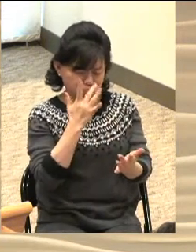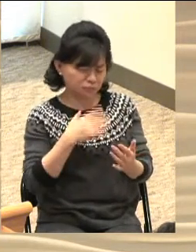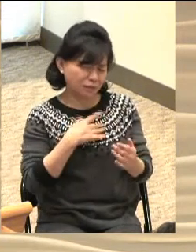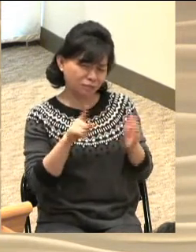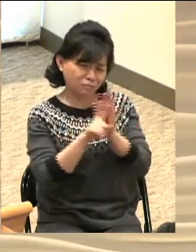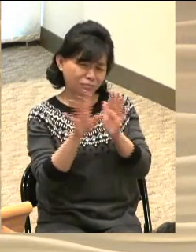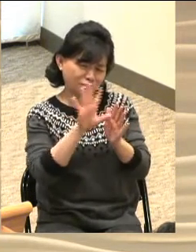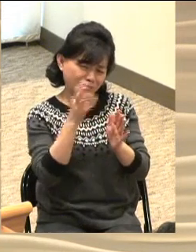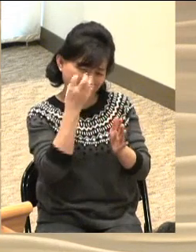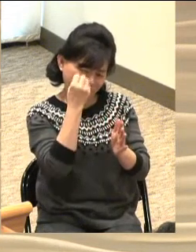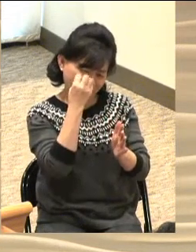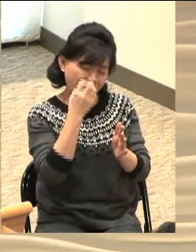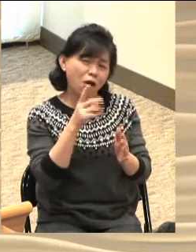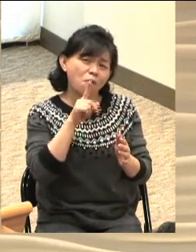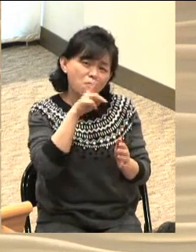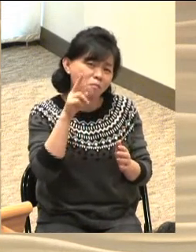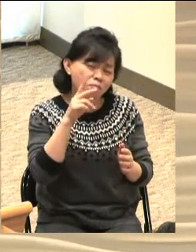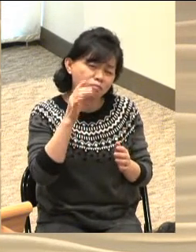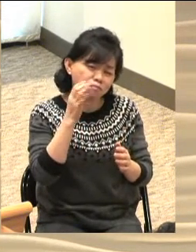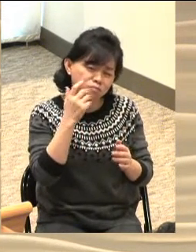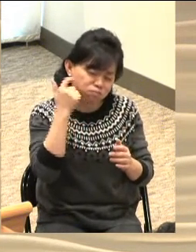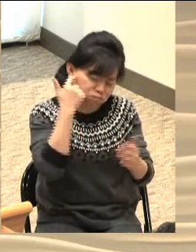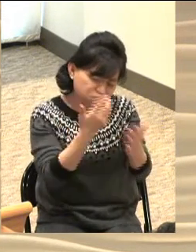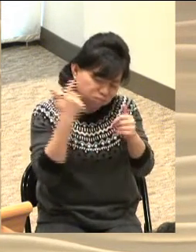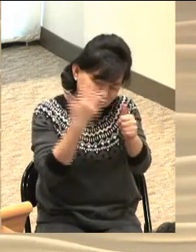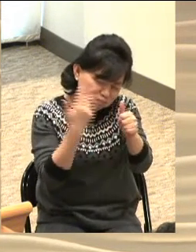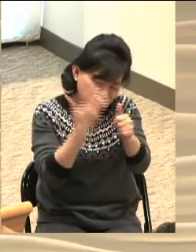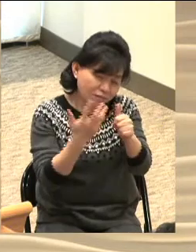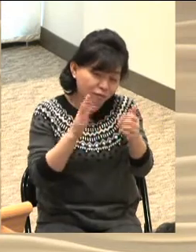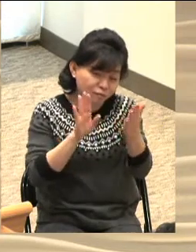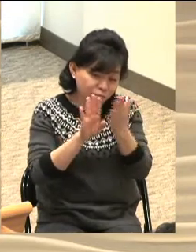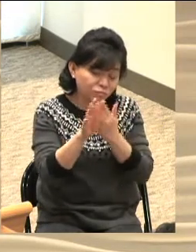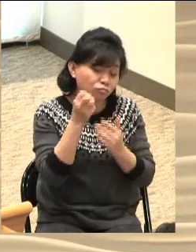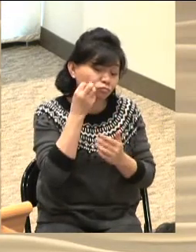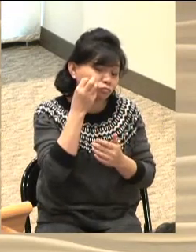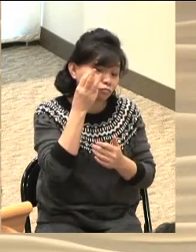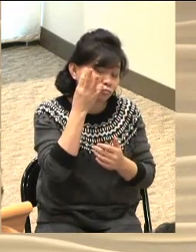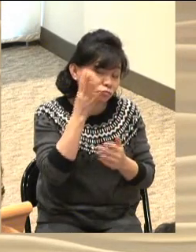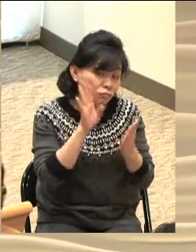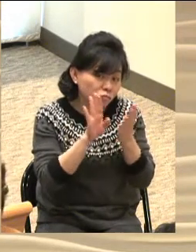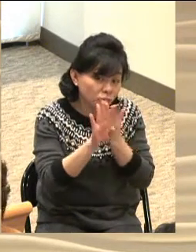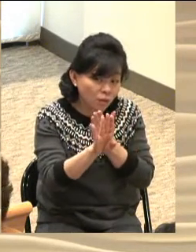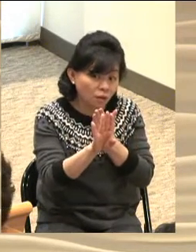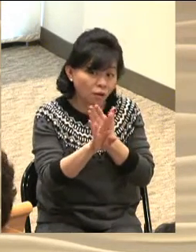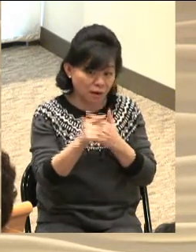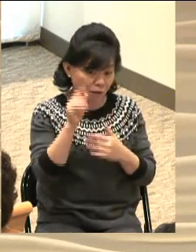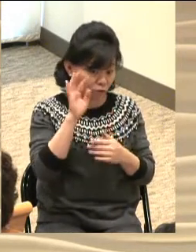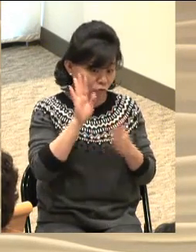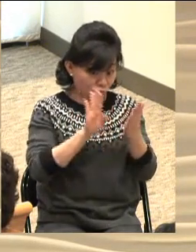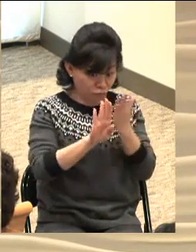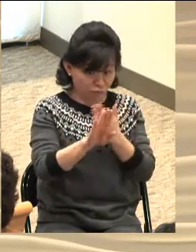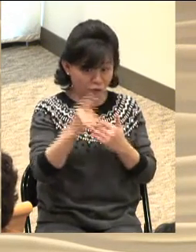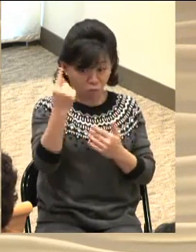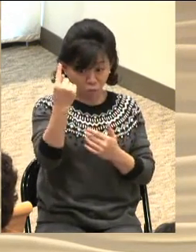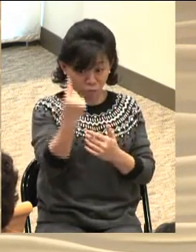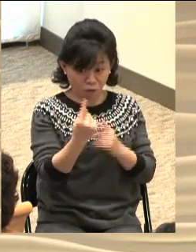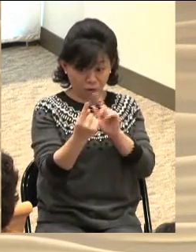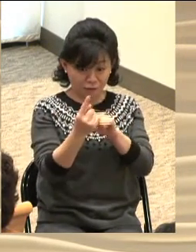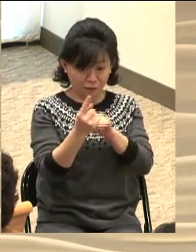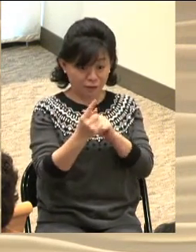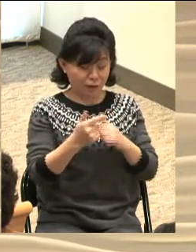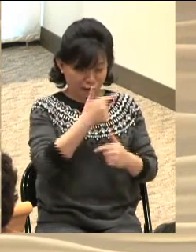예배하고 질문하기를 반복하더니 몇 달 만에 아주 기쁨이 넘치는 얼굴로 저를